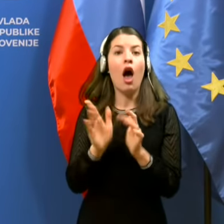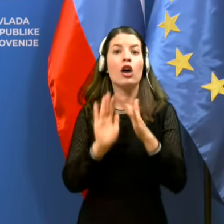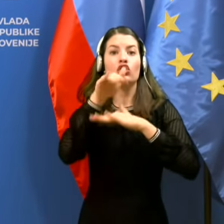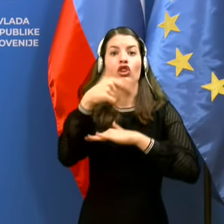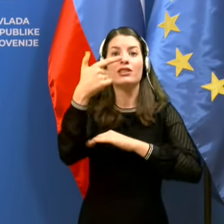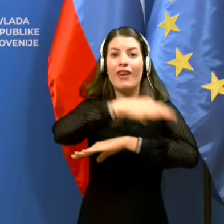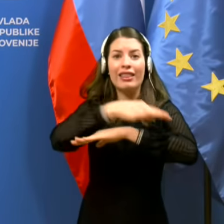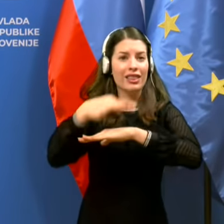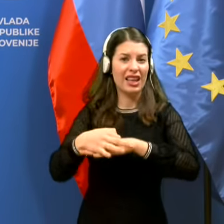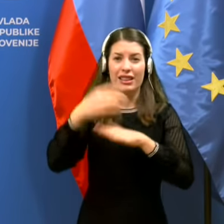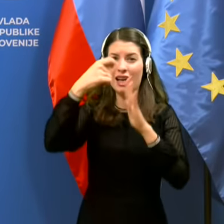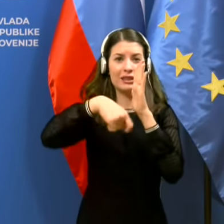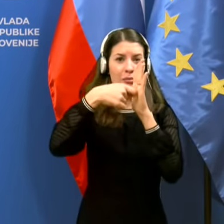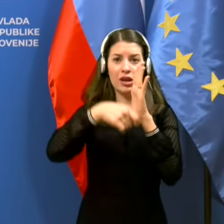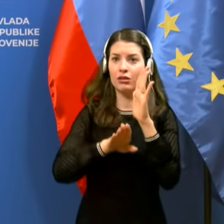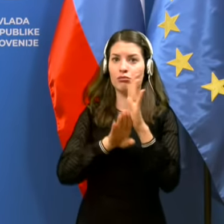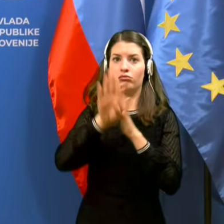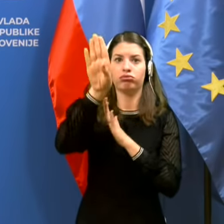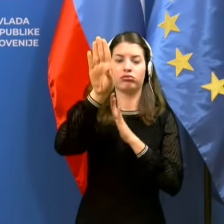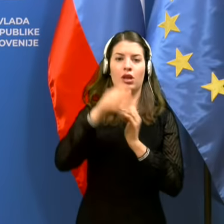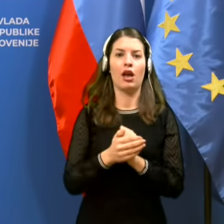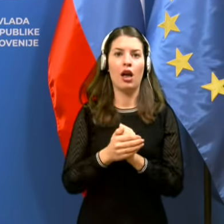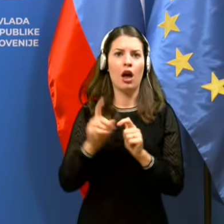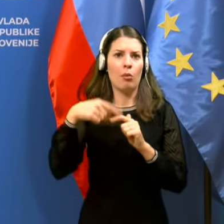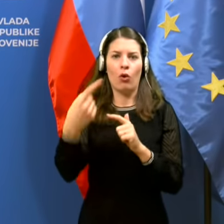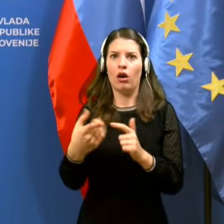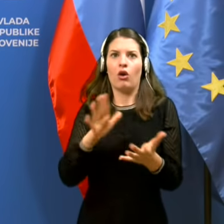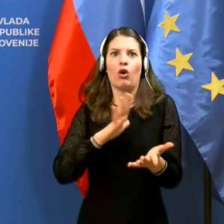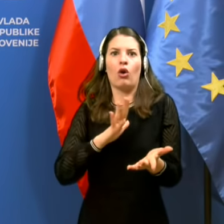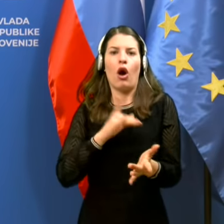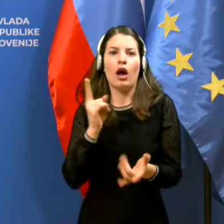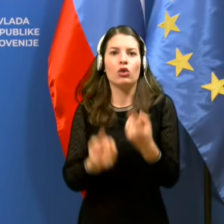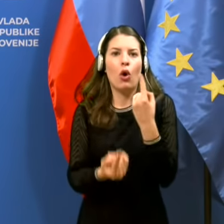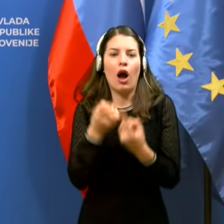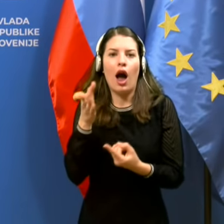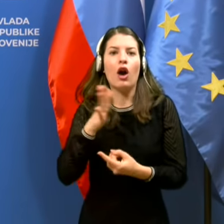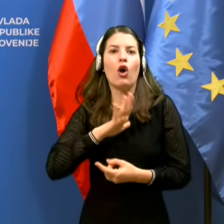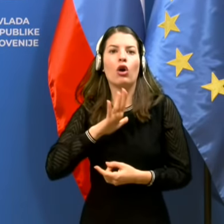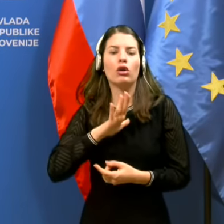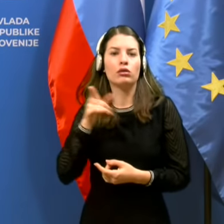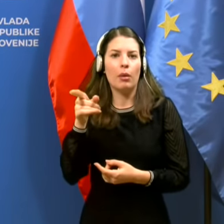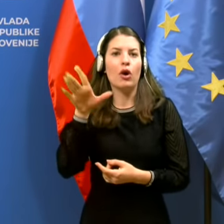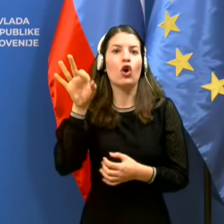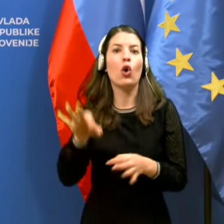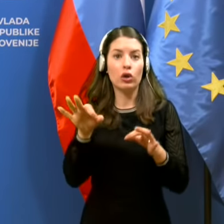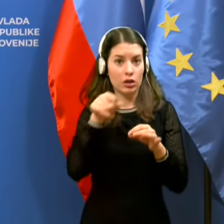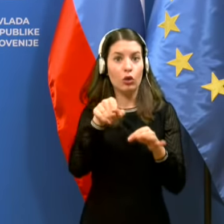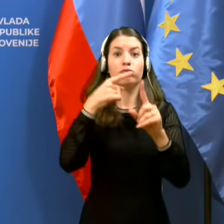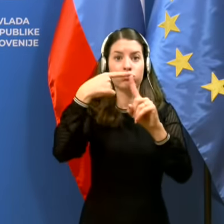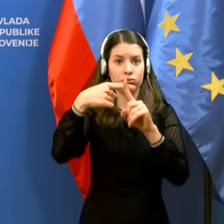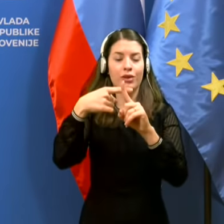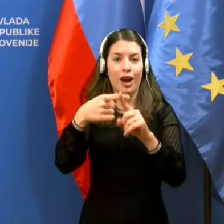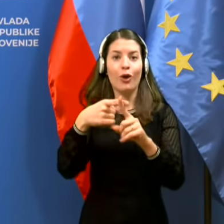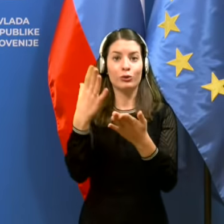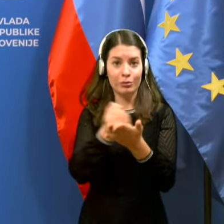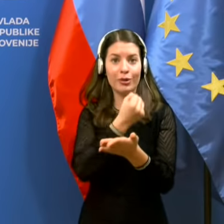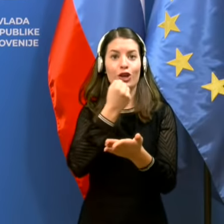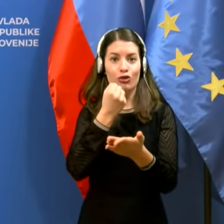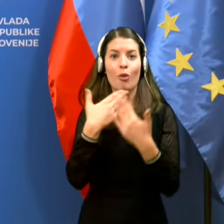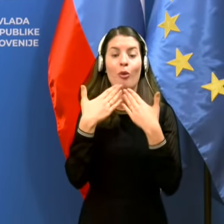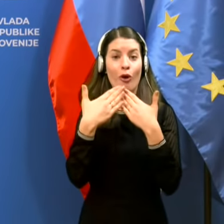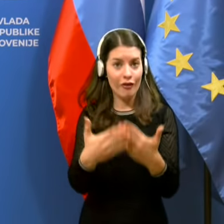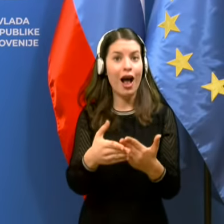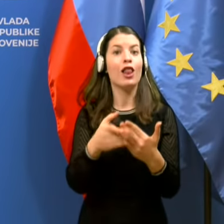imeli tako krivuljo smrti in potem bi se držali za glavo, kaj se dogaja v Gorici. In mislim, pohvaljno, kaj so